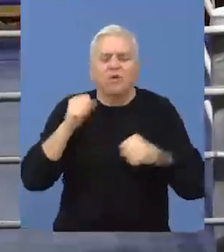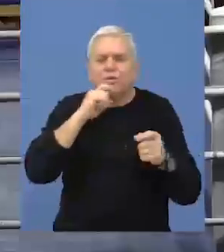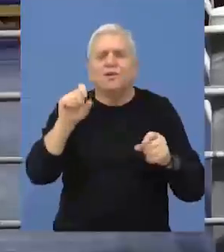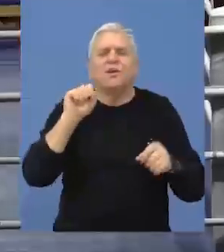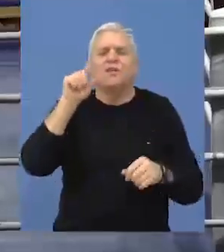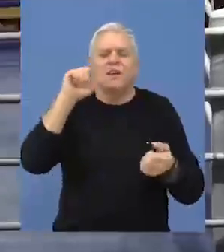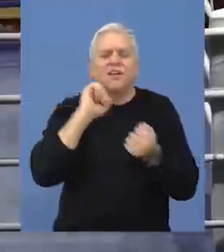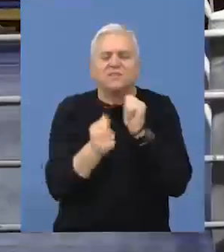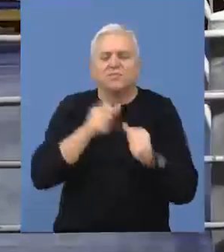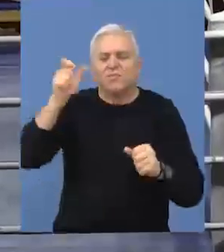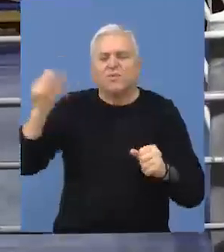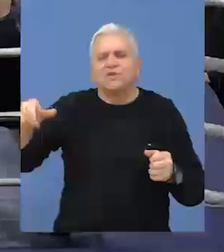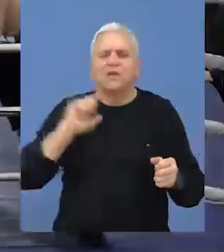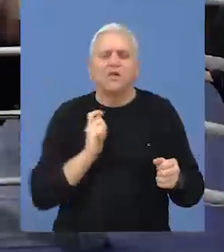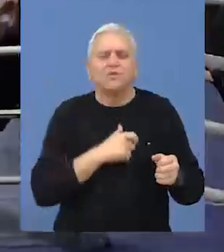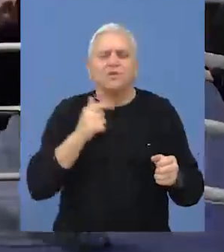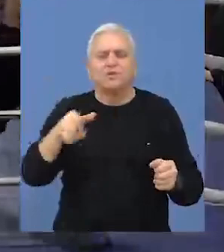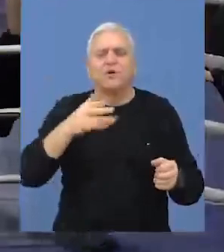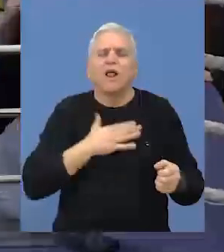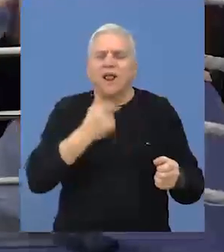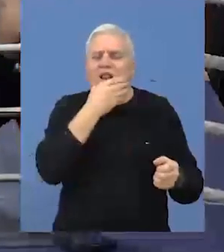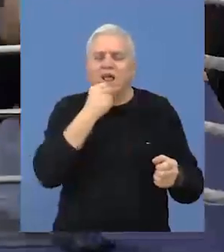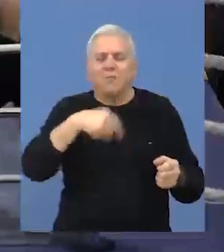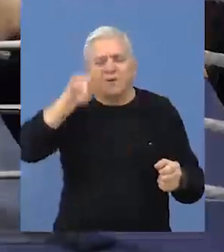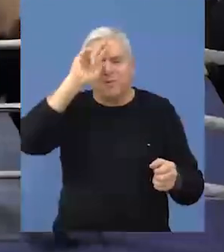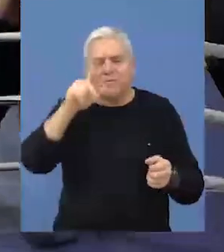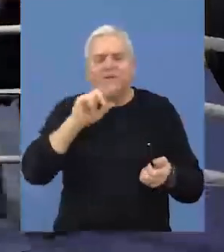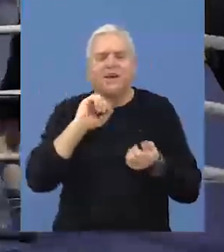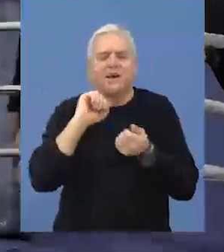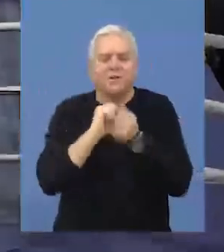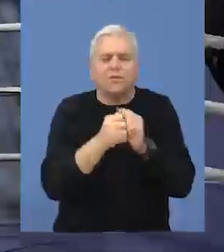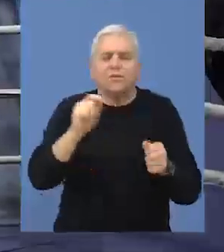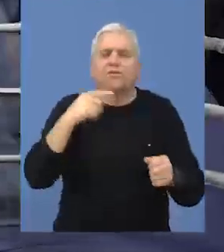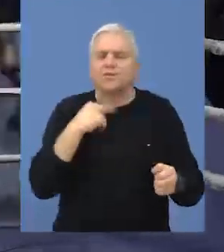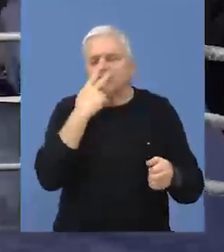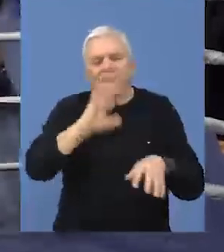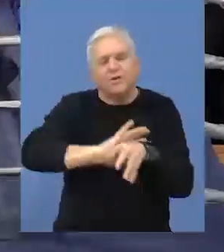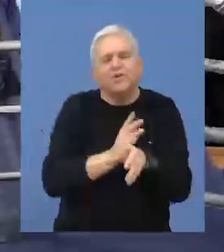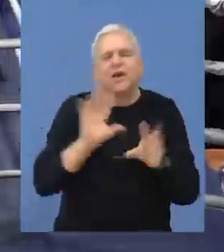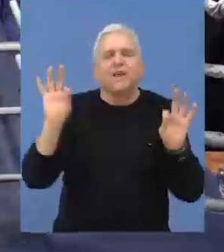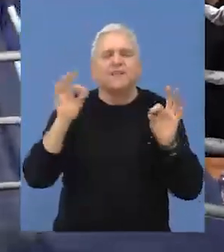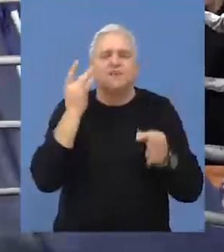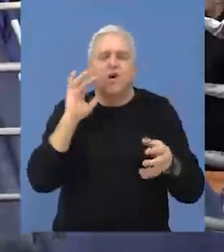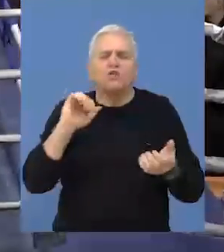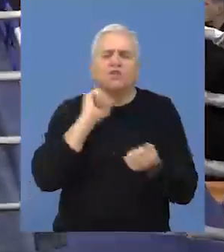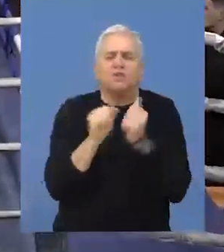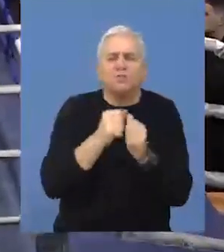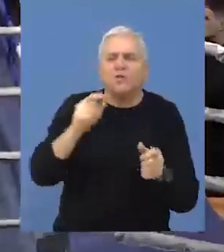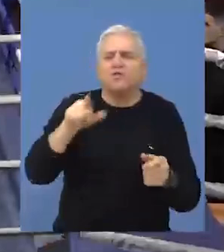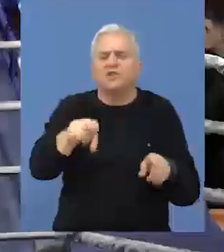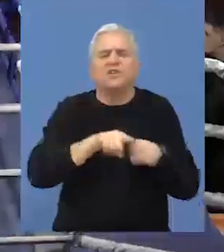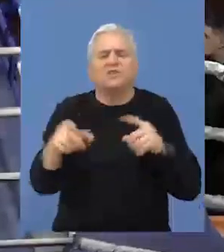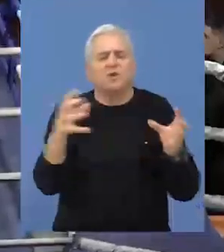okupila je 20 boraca, a ljubitelji ove plemenite veštine imali su prilike da uživaju u deset odličnih